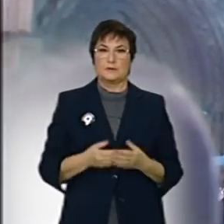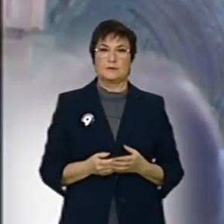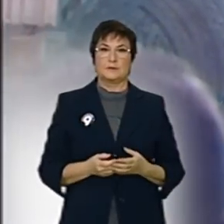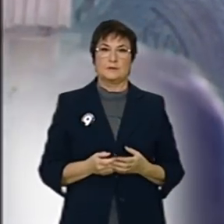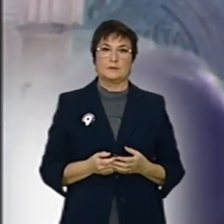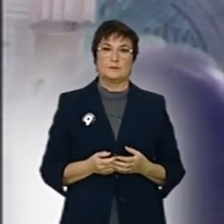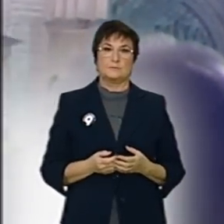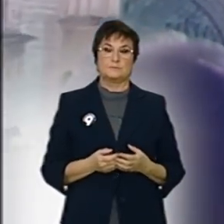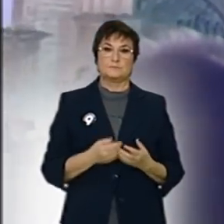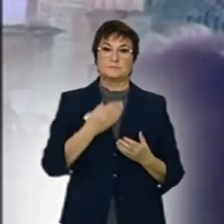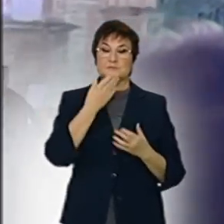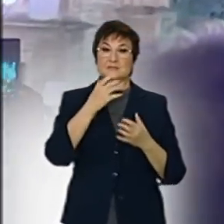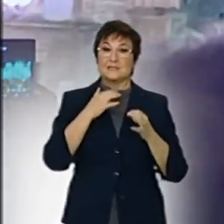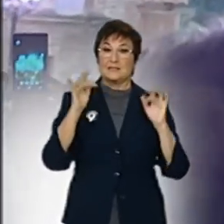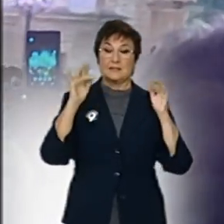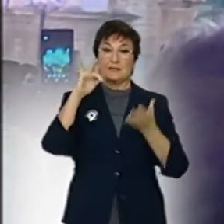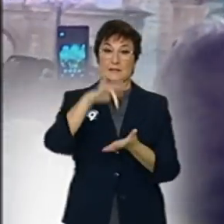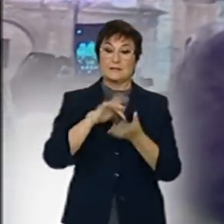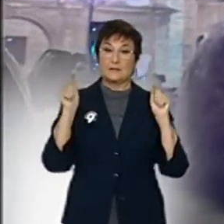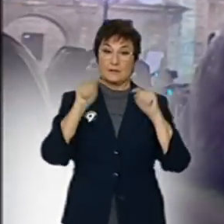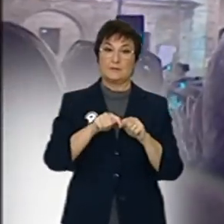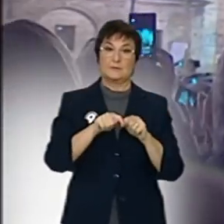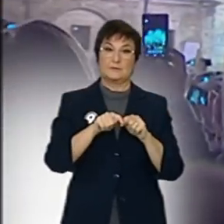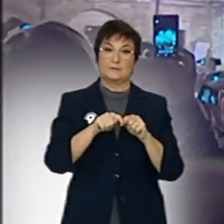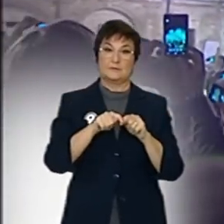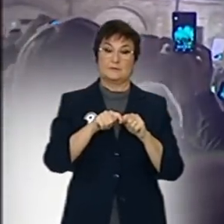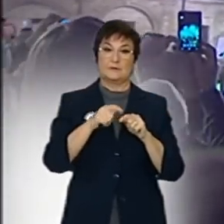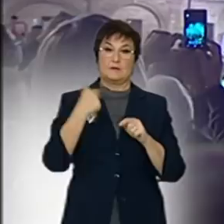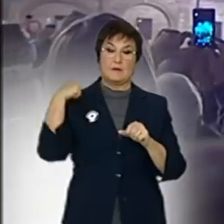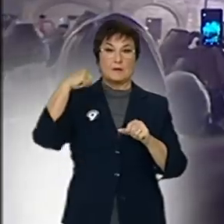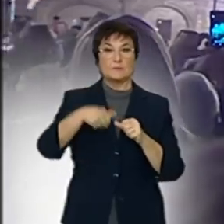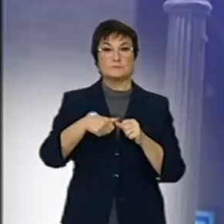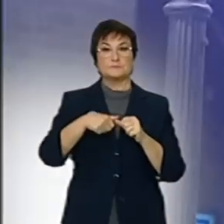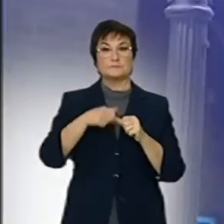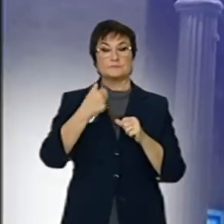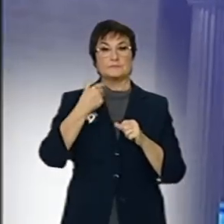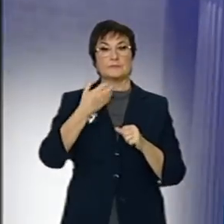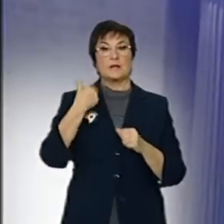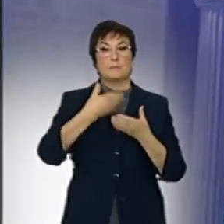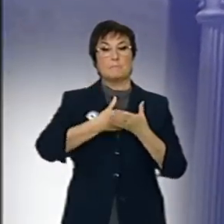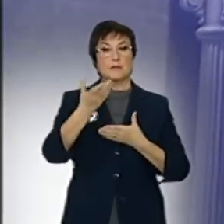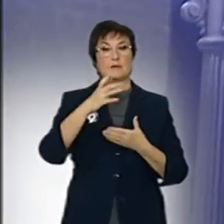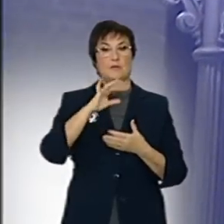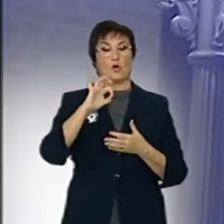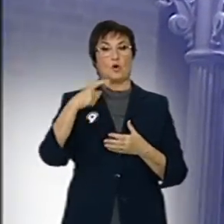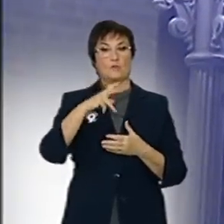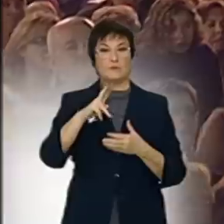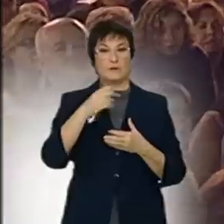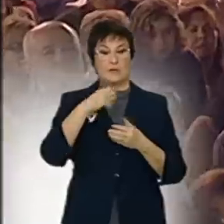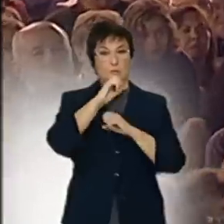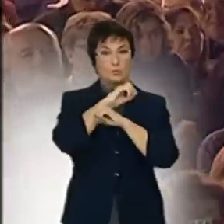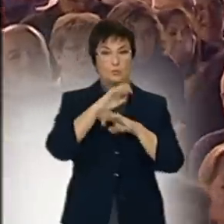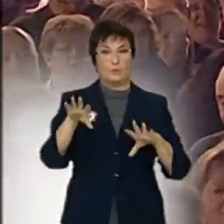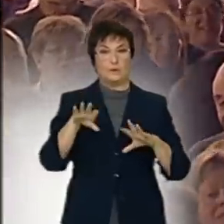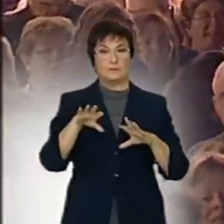Quan arribem a un punt així, i quan arribem a un punt així, després d'una comunicació en un diari oficial de la